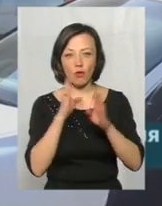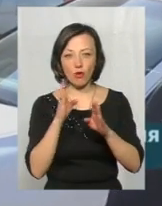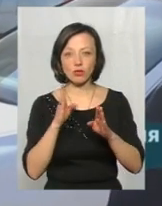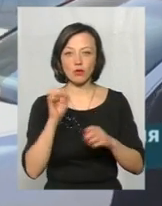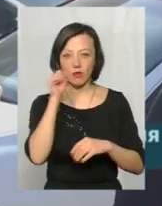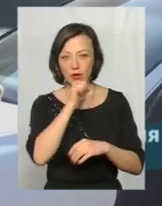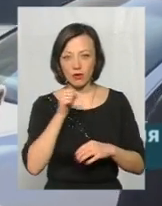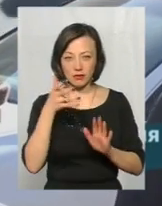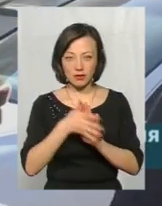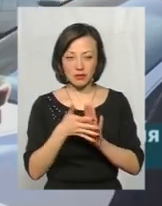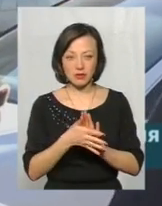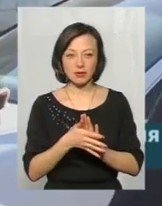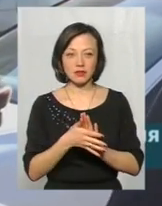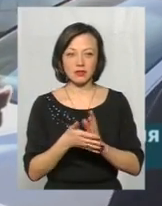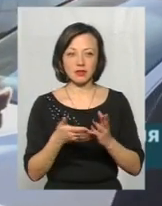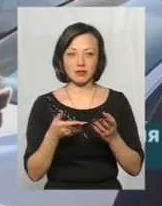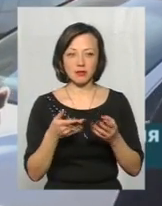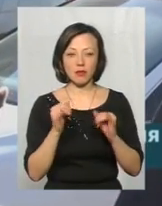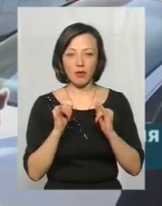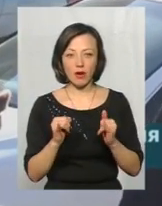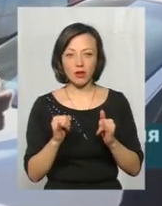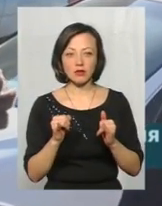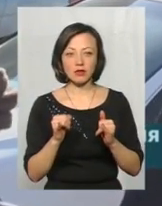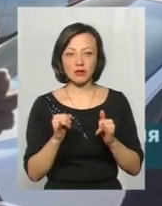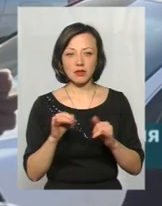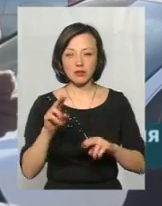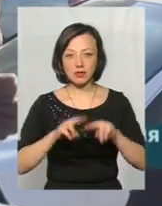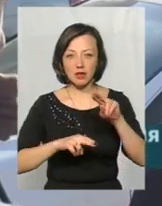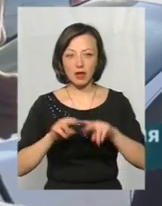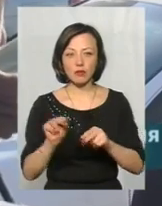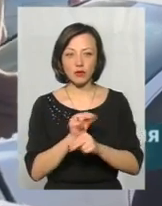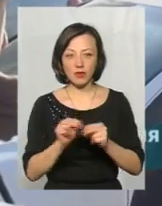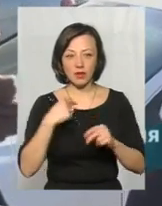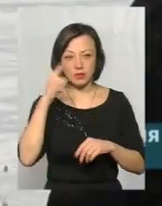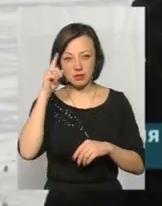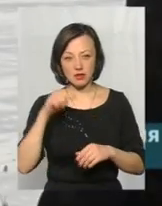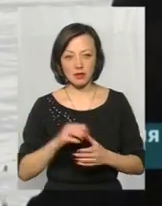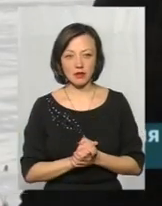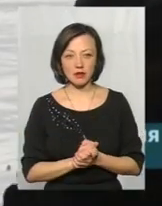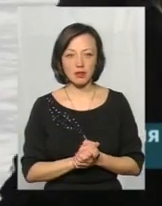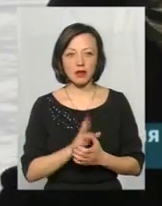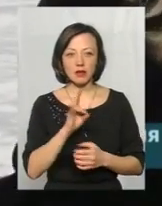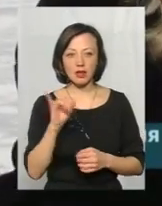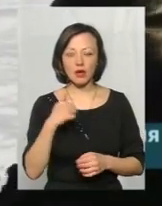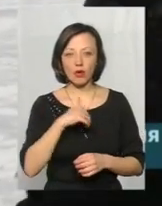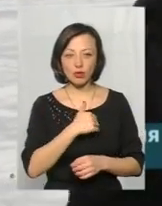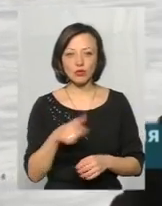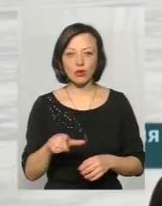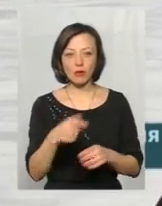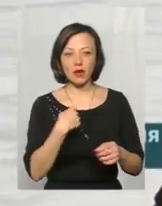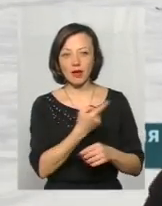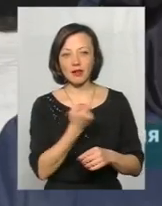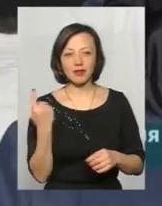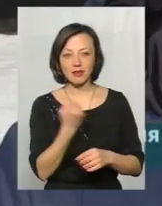мороз. Потім замерзає, розмерзає, погано складено, її ремонтували, наскільки я знаю. Ні, я хочу, щоб там була дорога, бо я звідти